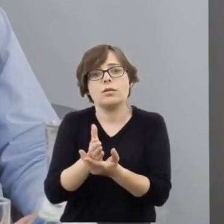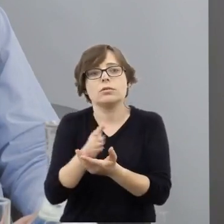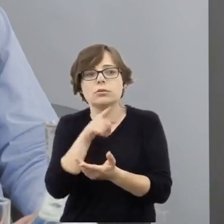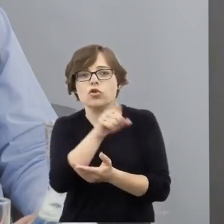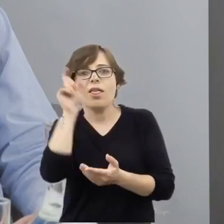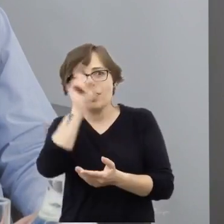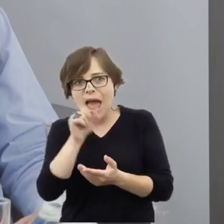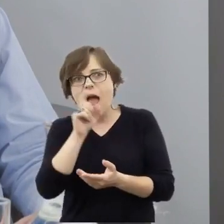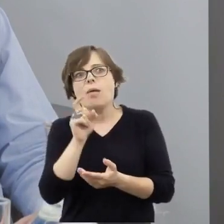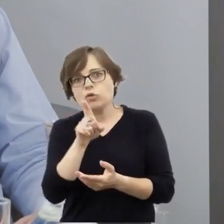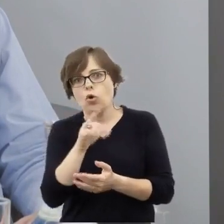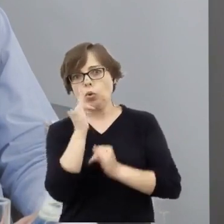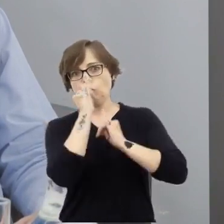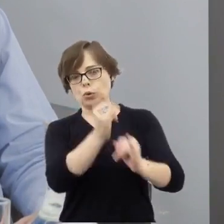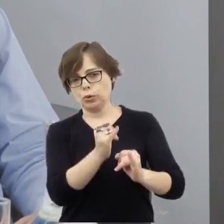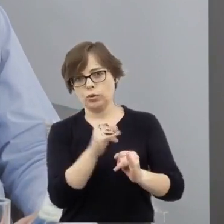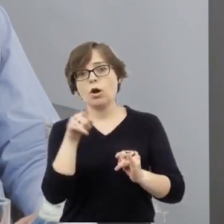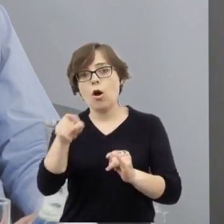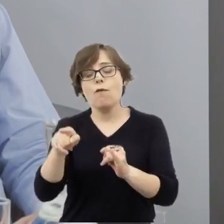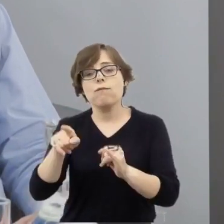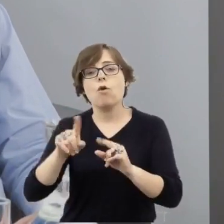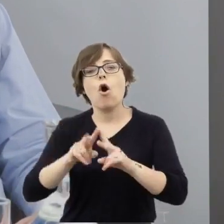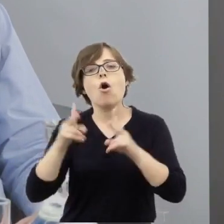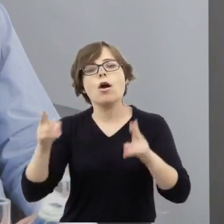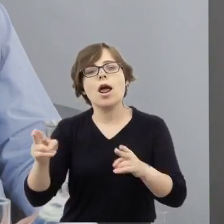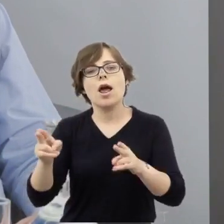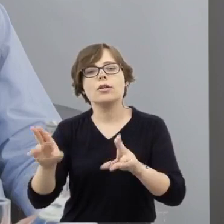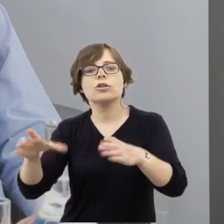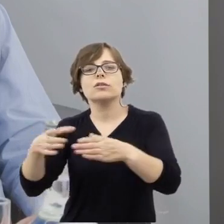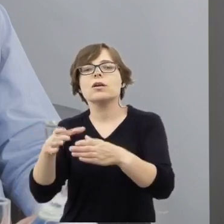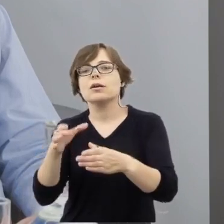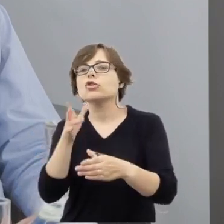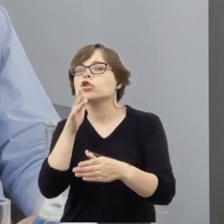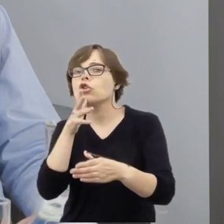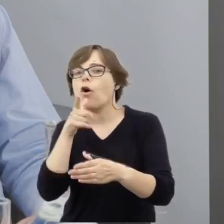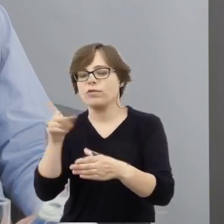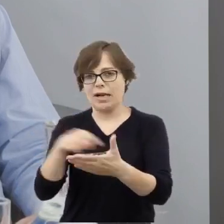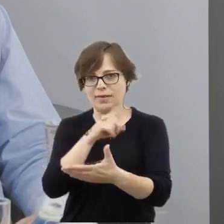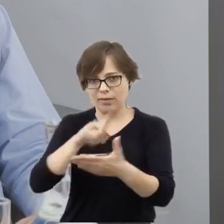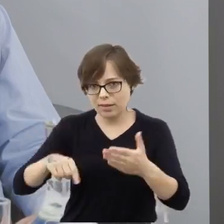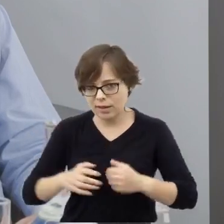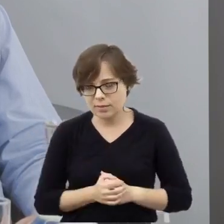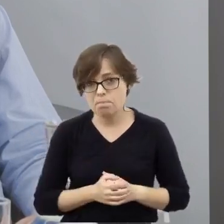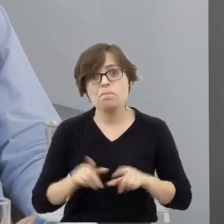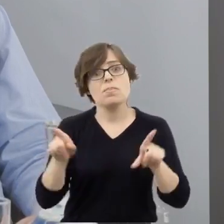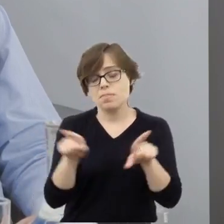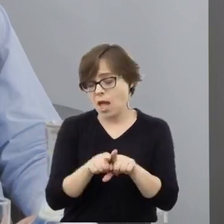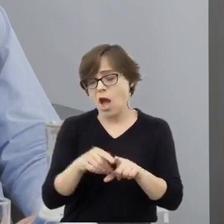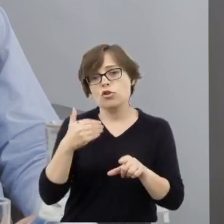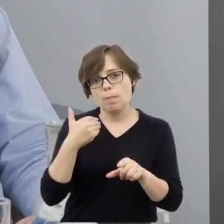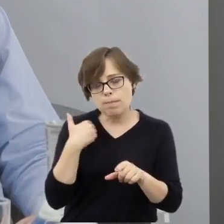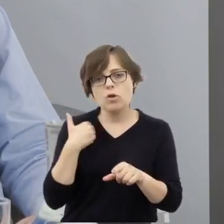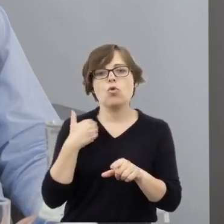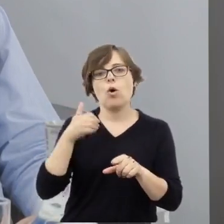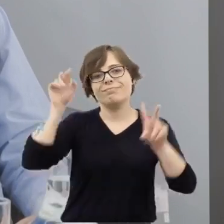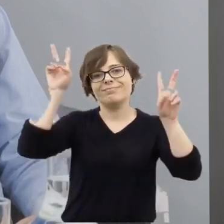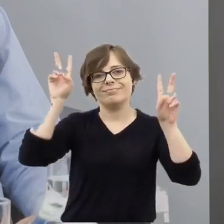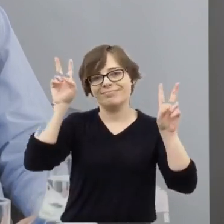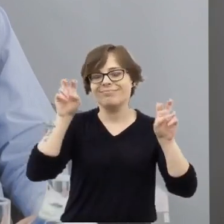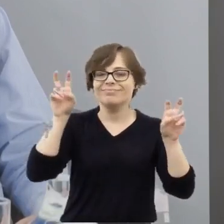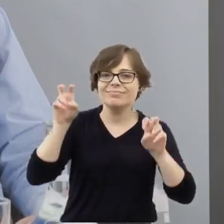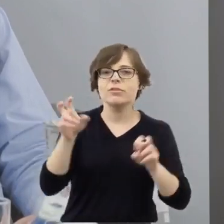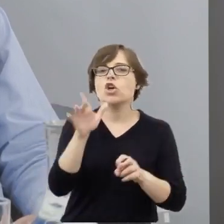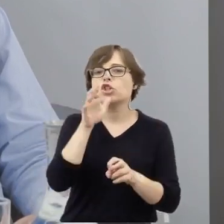okresie likwidacji ośrodków gettowych. Mieliśmy do czynienia ze zjawiskiem polowania na Żydów po